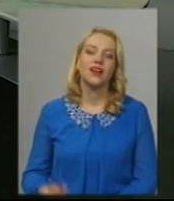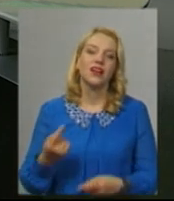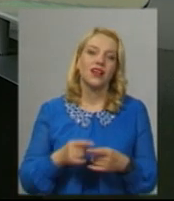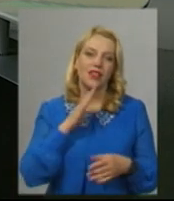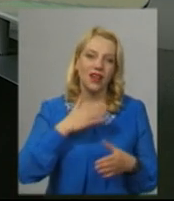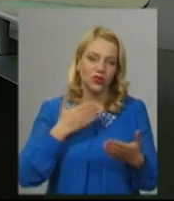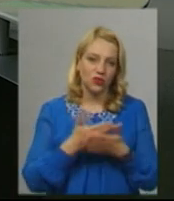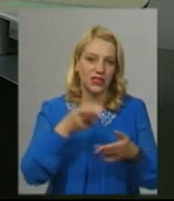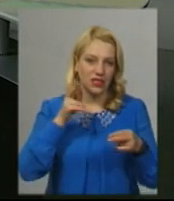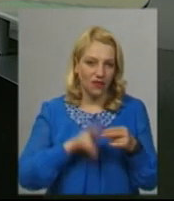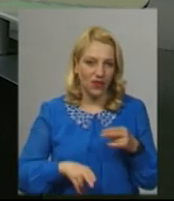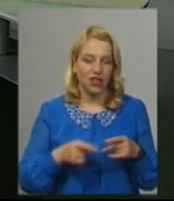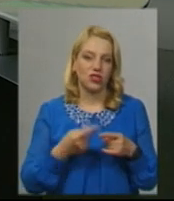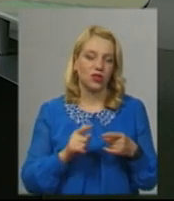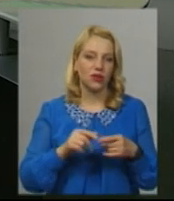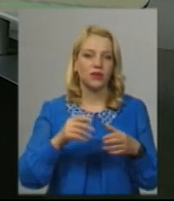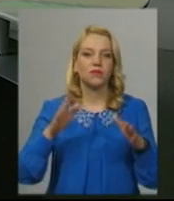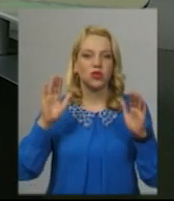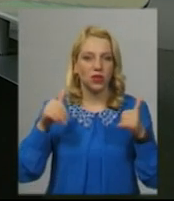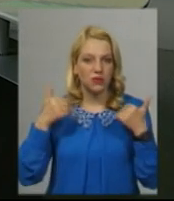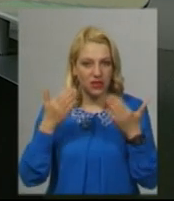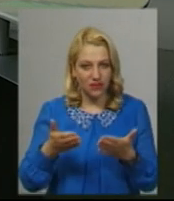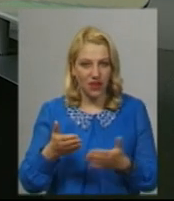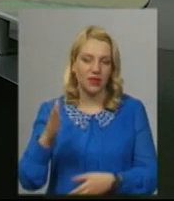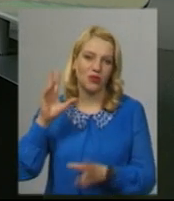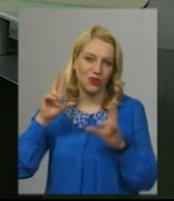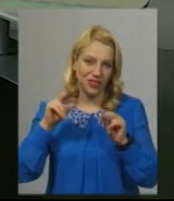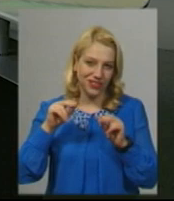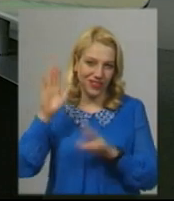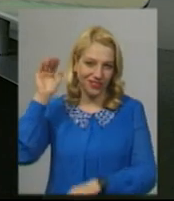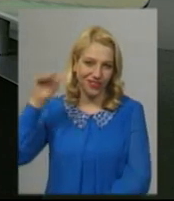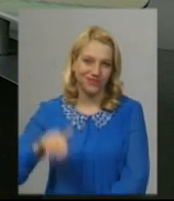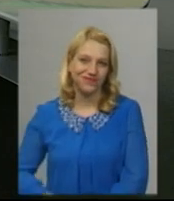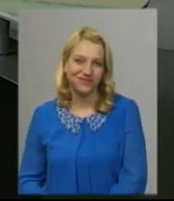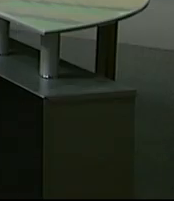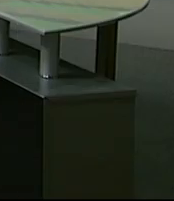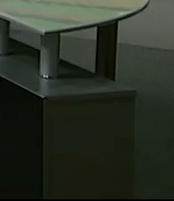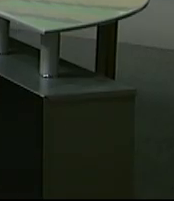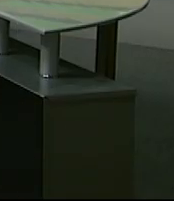Наш випуск завершено, я на цьому з вами прощаюся до 20.30, до зустрічі